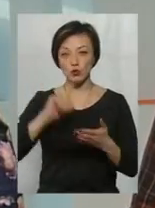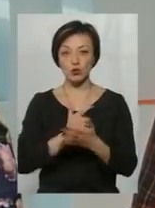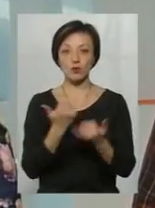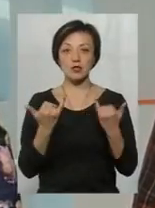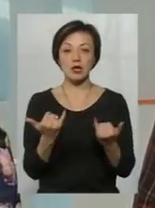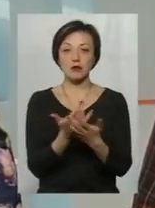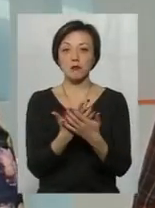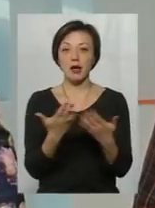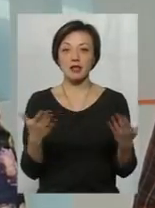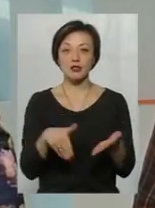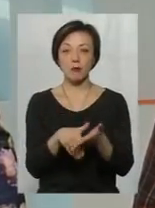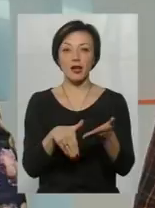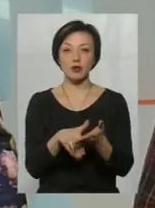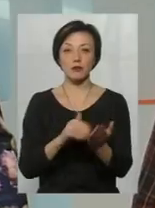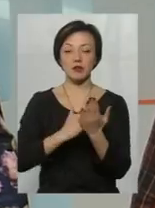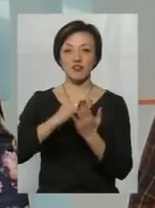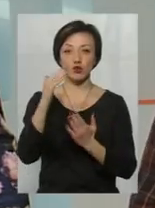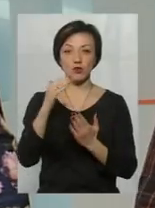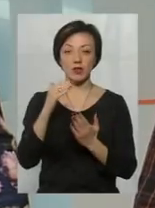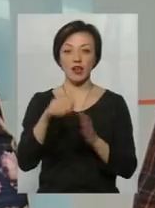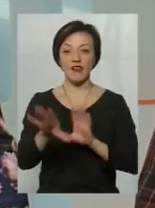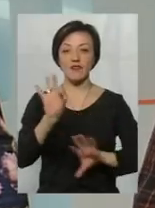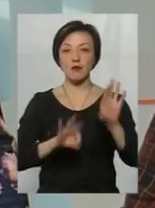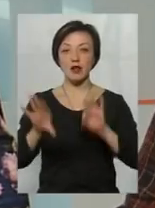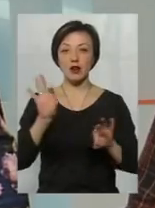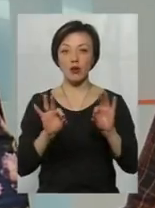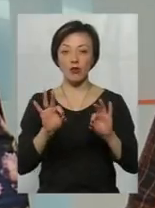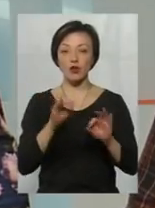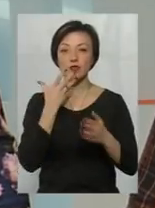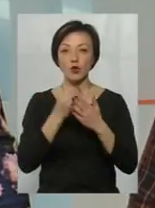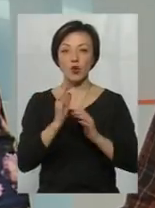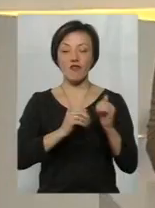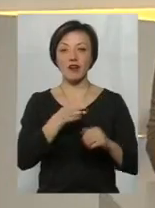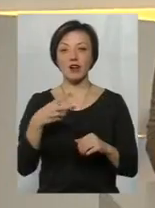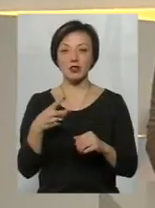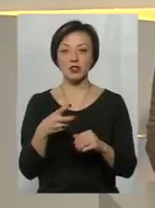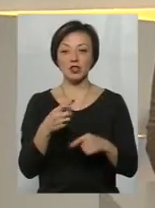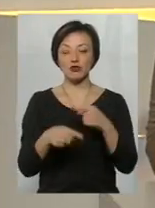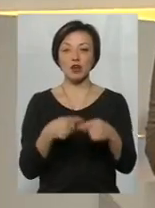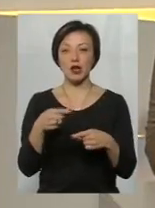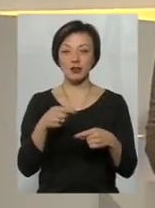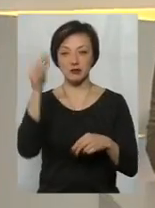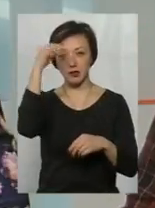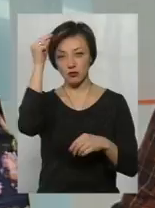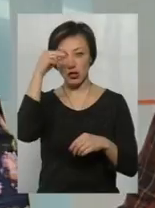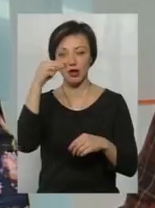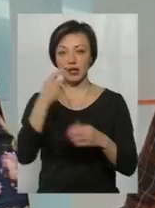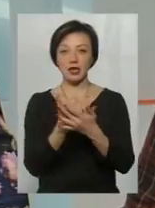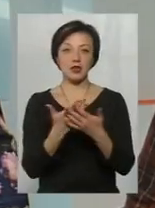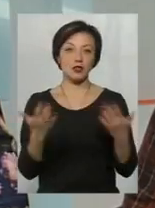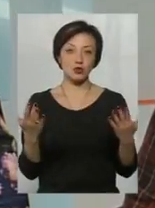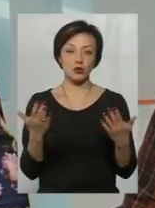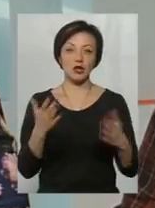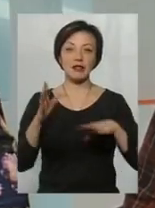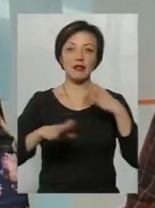зараз безліч методів підвищувати вибірково, точечну свою кваліфікацію через проходження, знову ж таки, різного